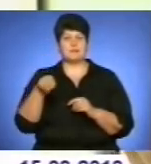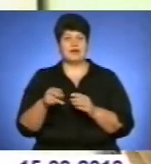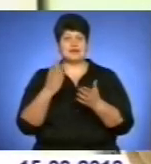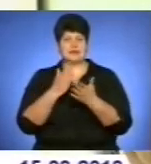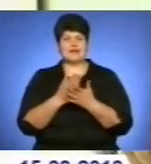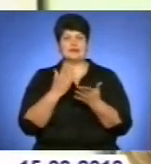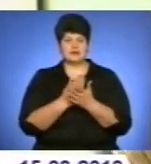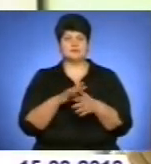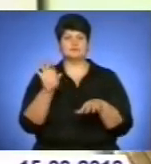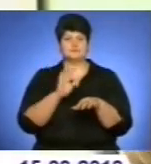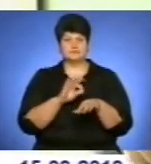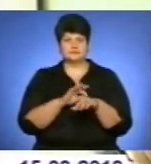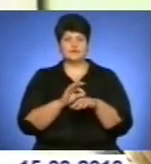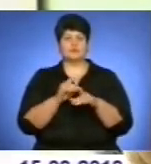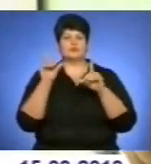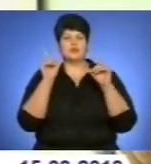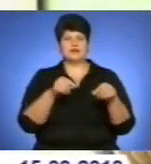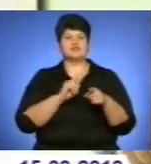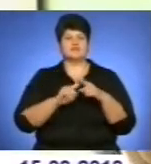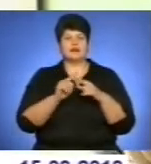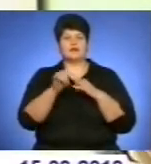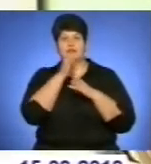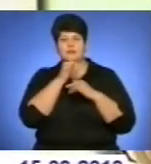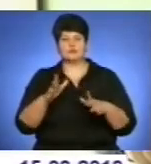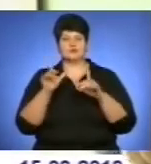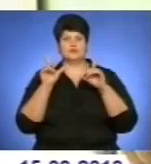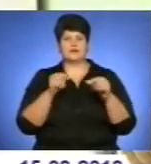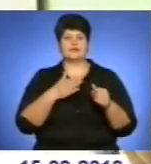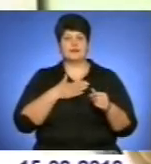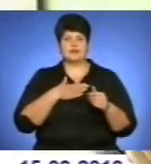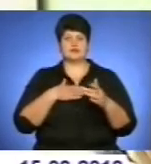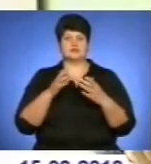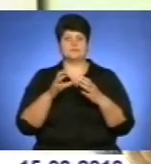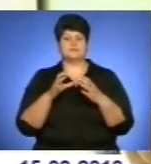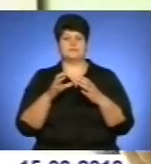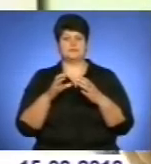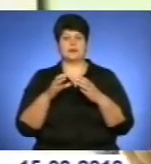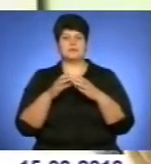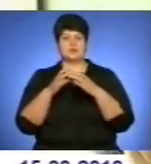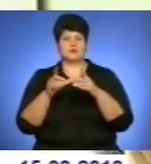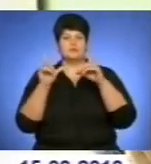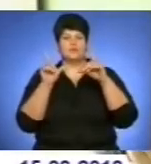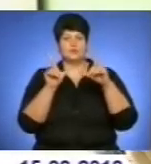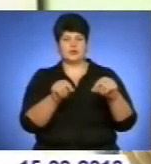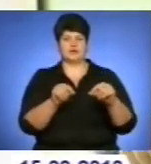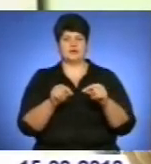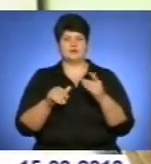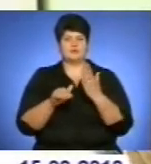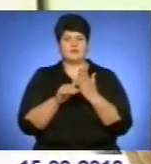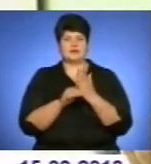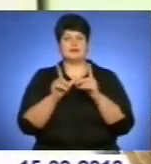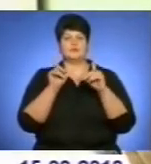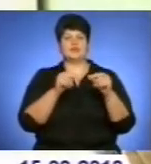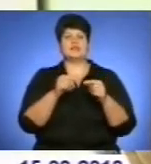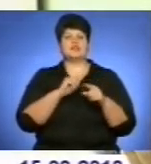транспортну лінію. Виїхали її тягнути. Також в село Давидківці, Чортківський